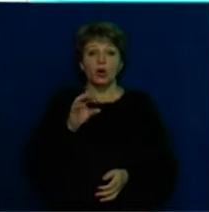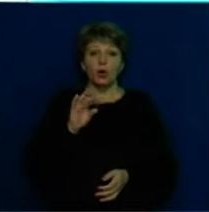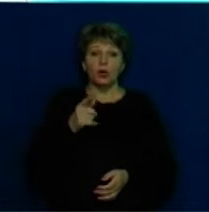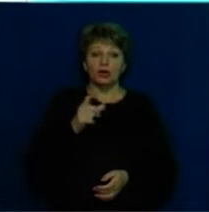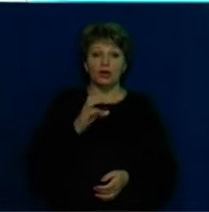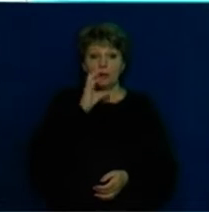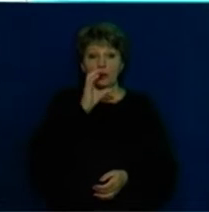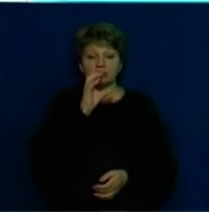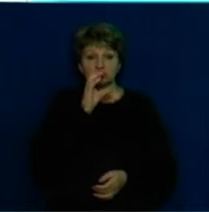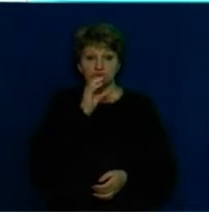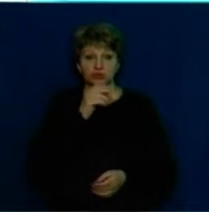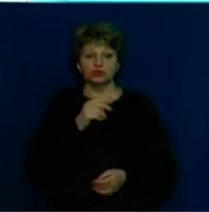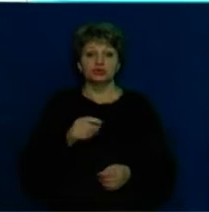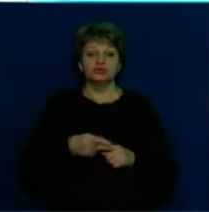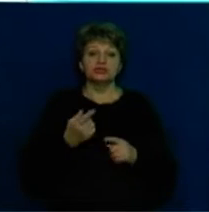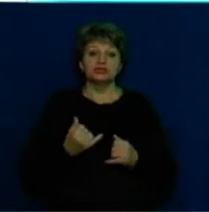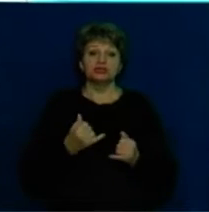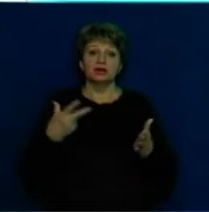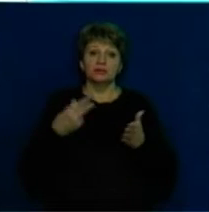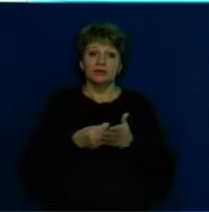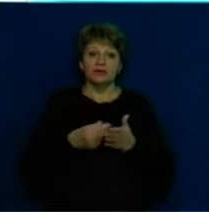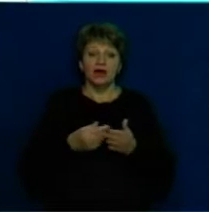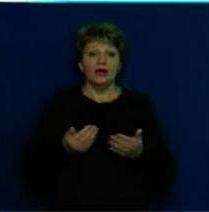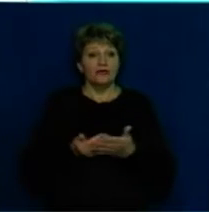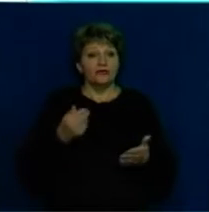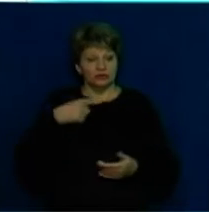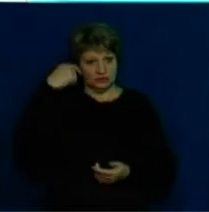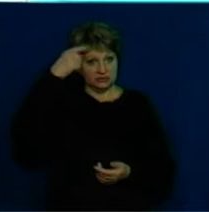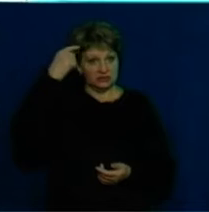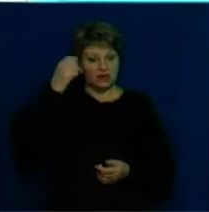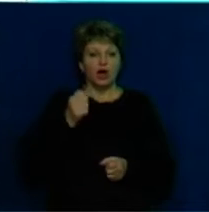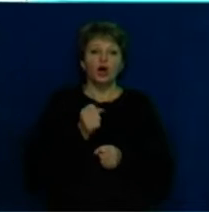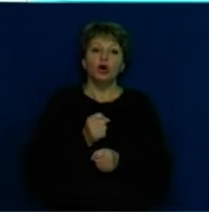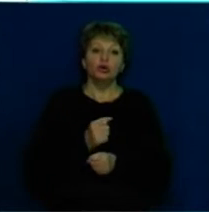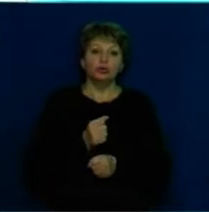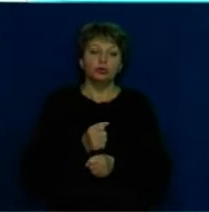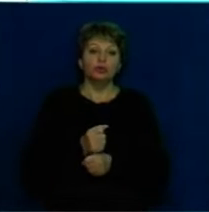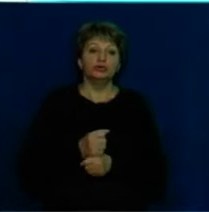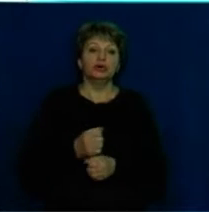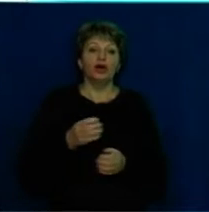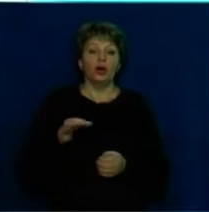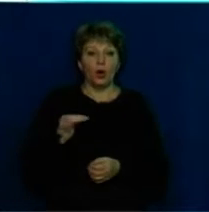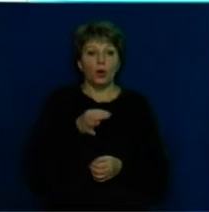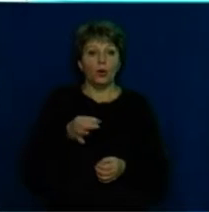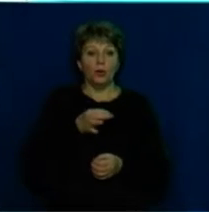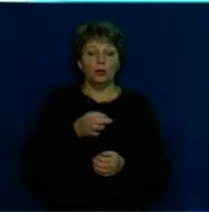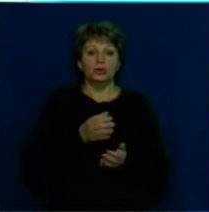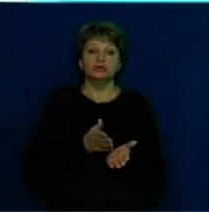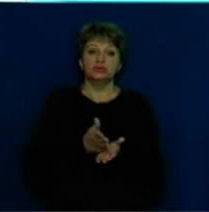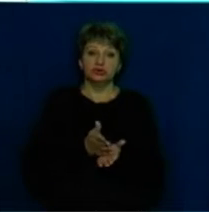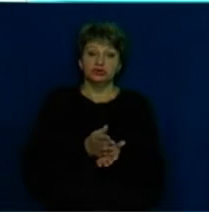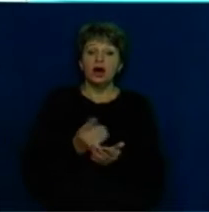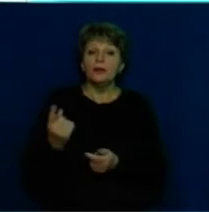вакцинують від сказу. Зі слів начальника відділу організації протиепізоотичної роботи Держпродспоживслужби області Віктора Маламужа,